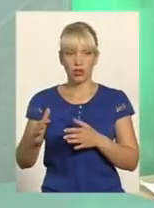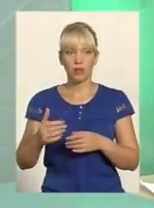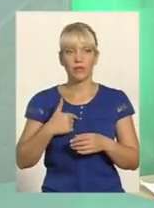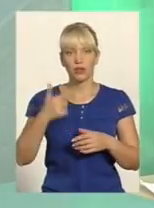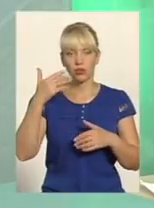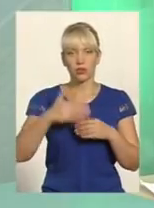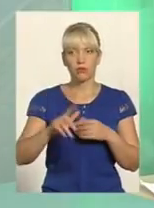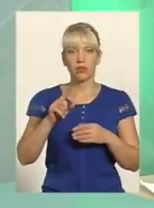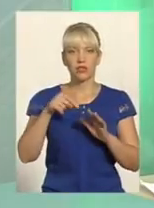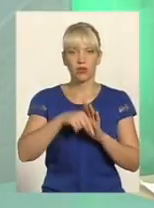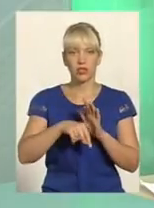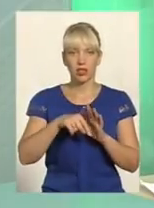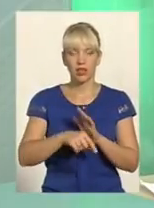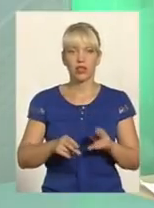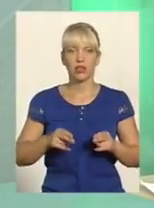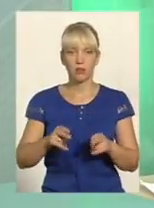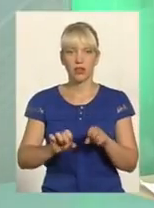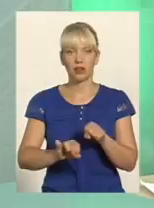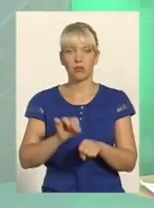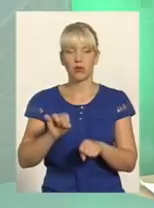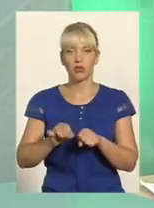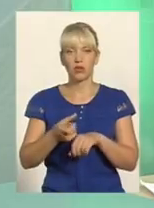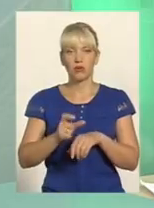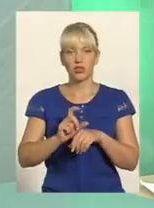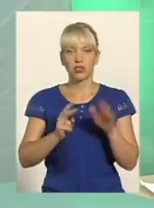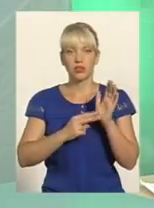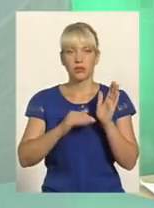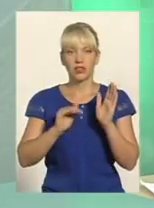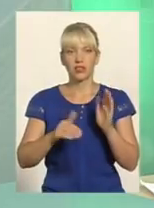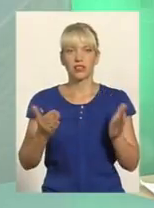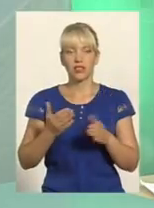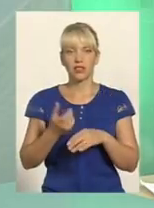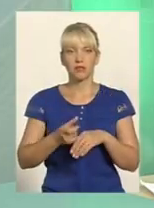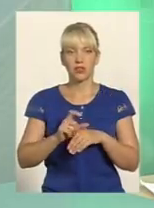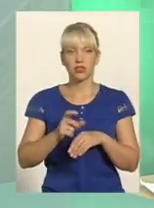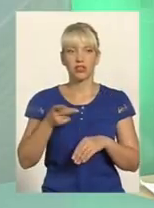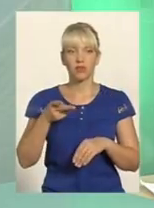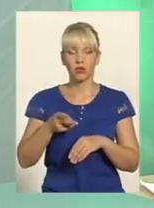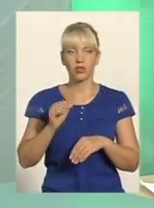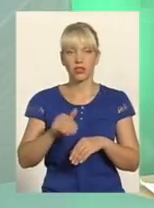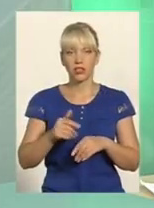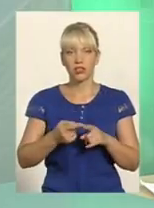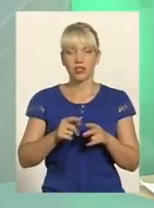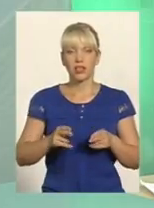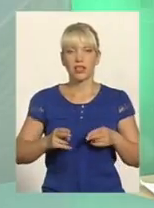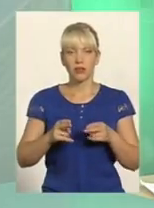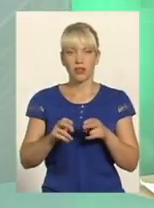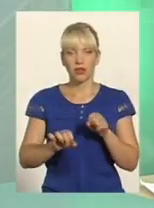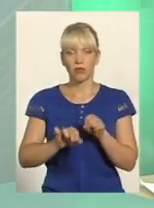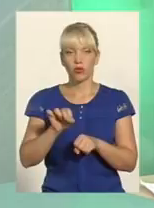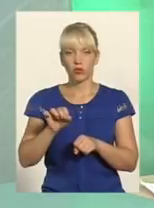кримінальних правопорушень більше 7 тисяч З яких більше 3 тисяч кримінальних правопорушень розкриті